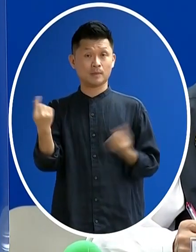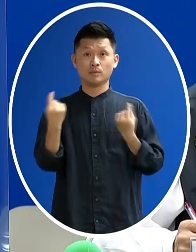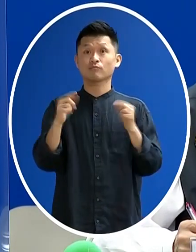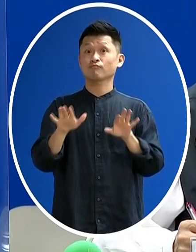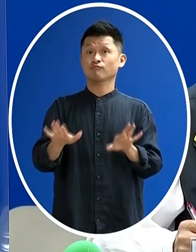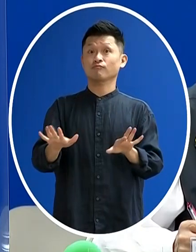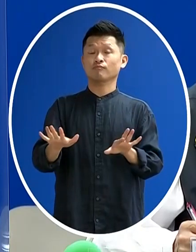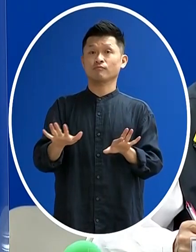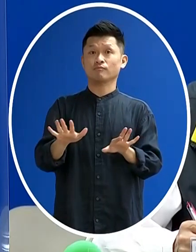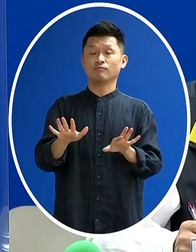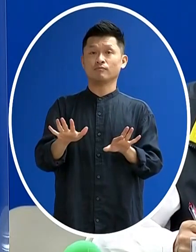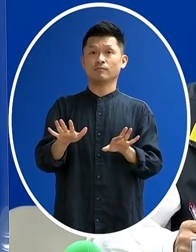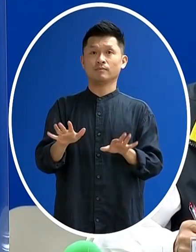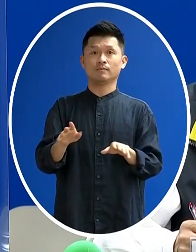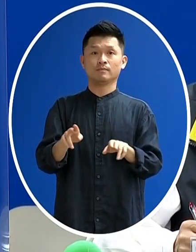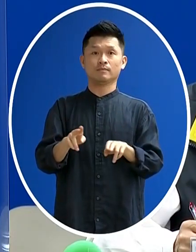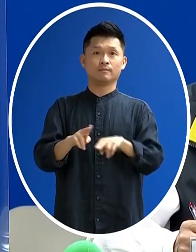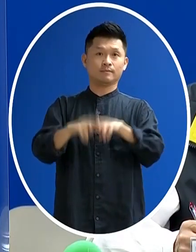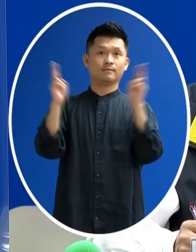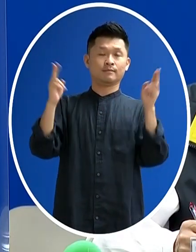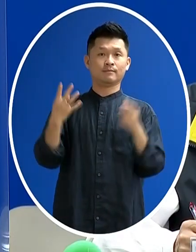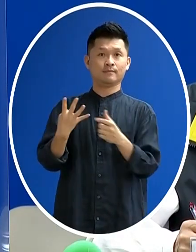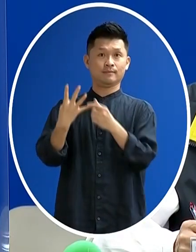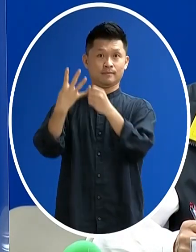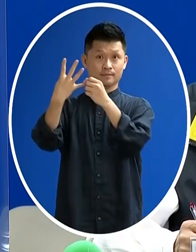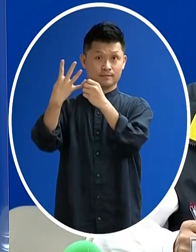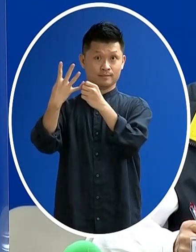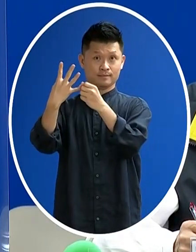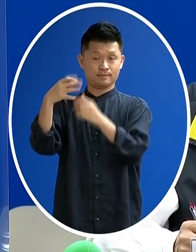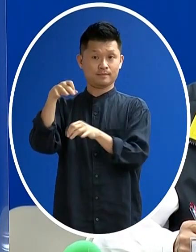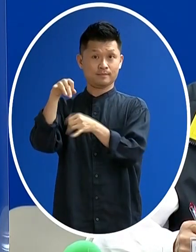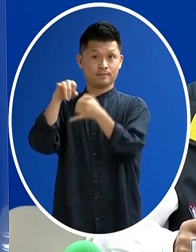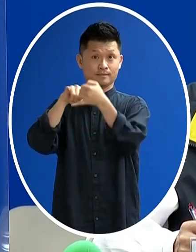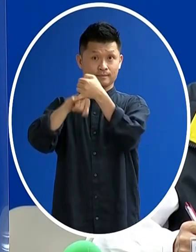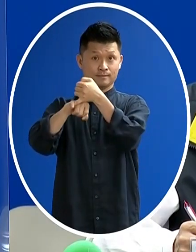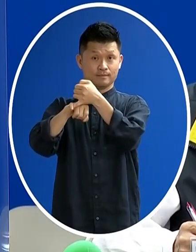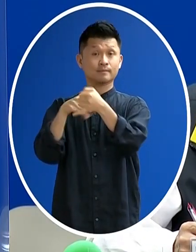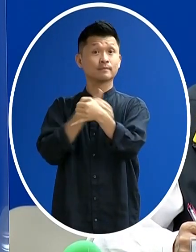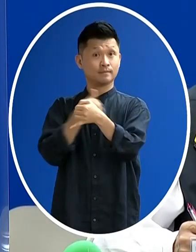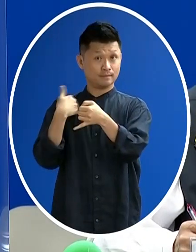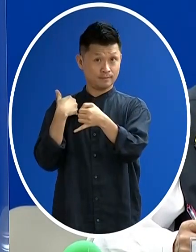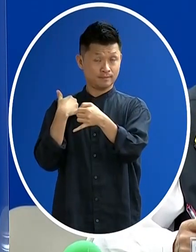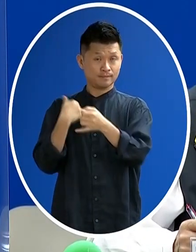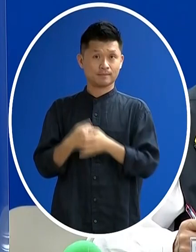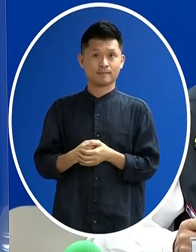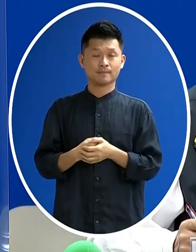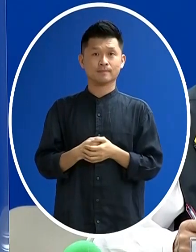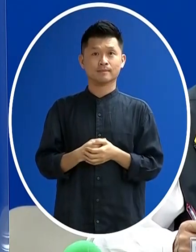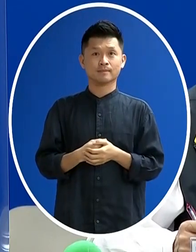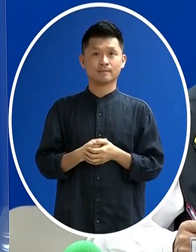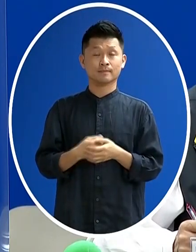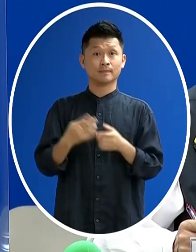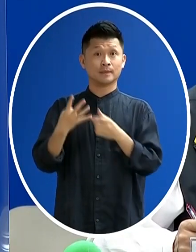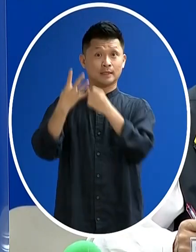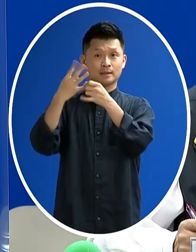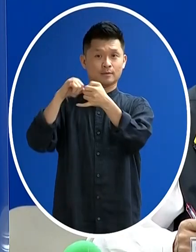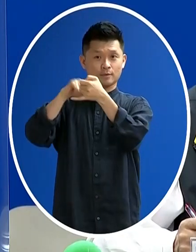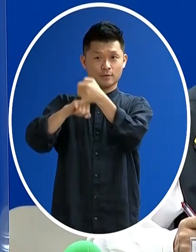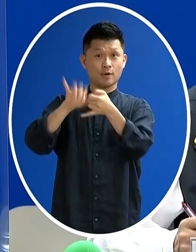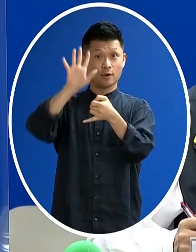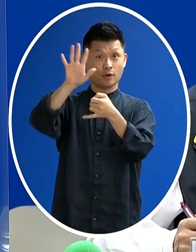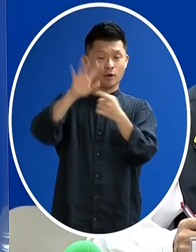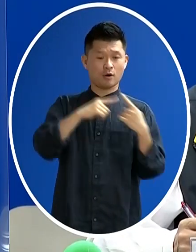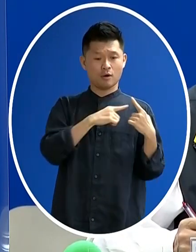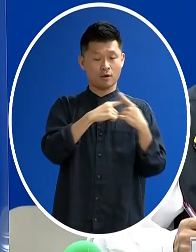說現在是 現在是在開放第四輪的部分那第四輪 他有預約 但是沒有